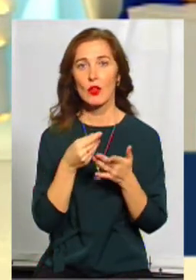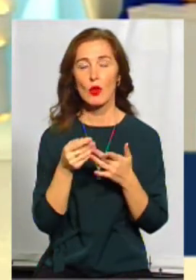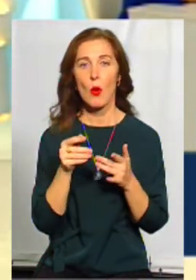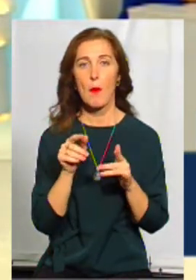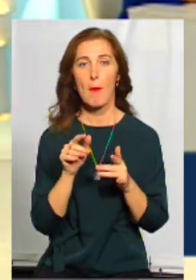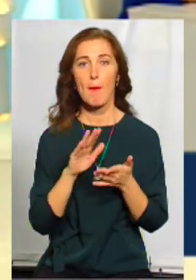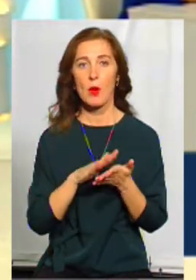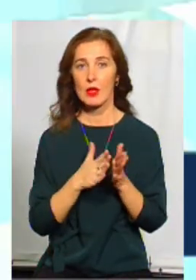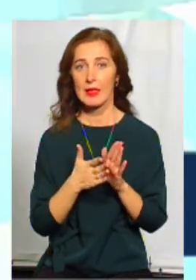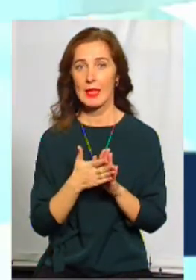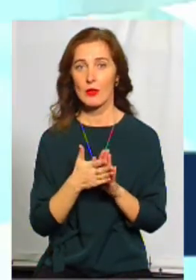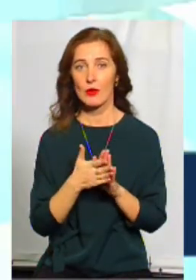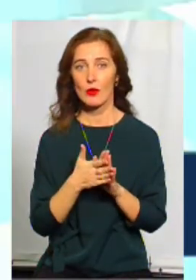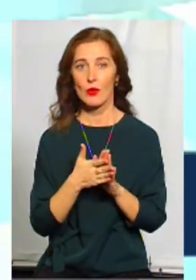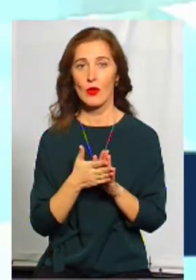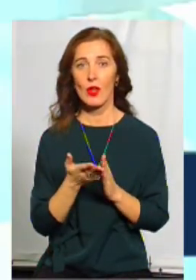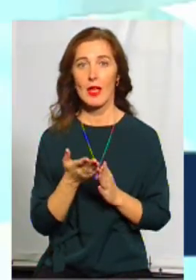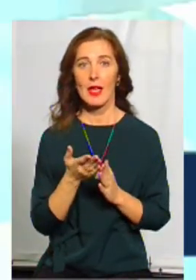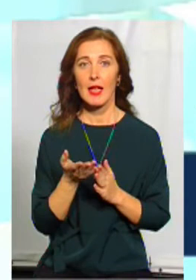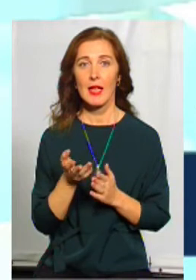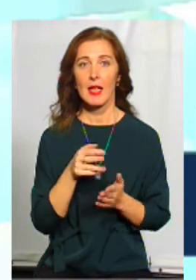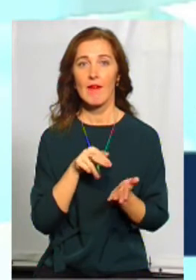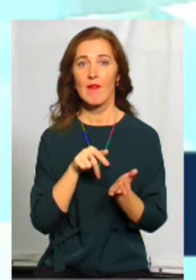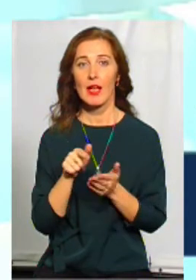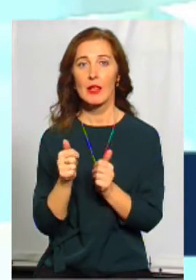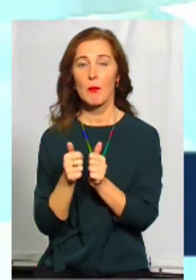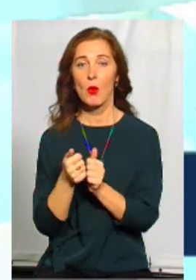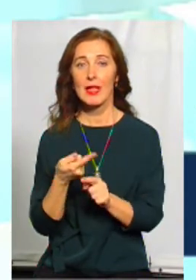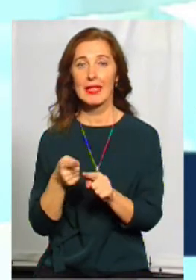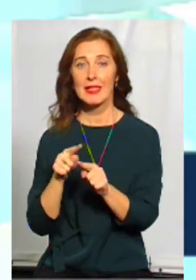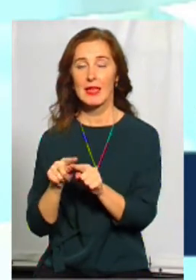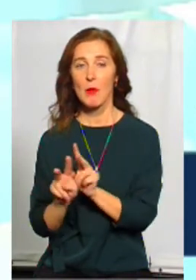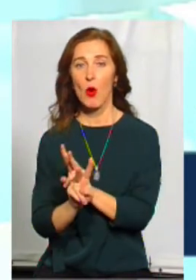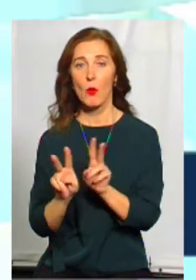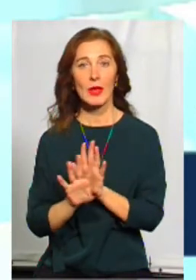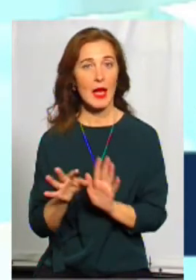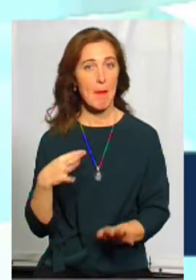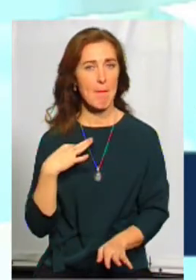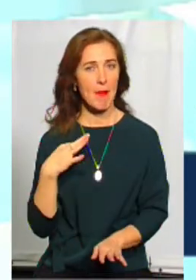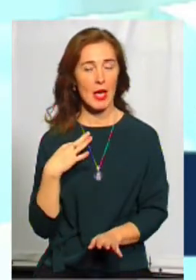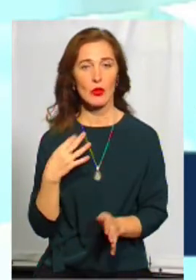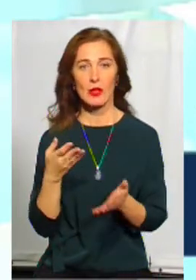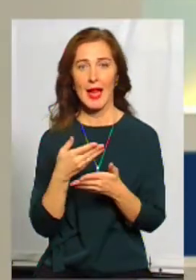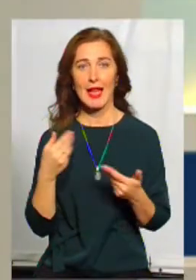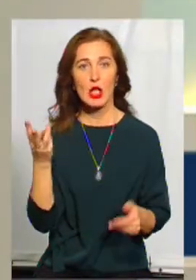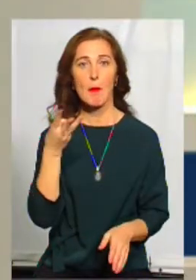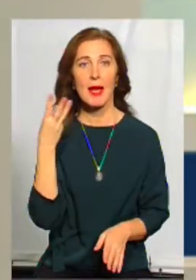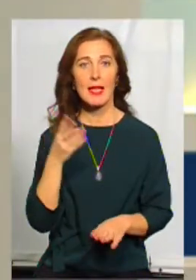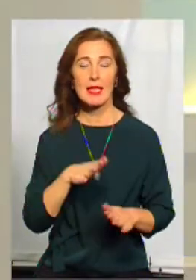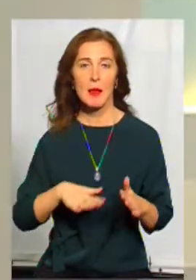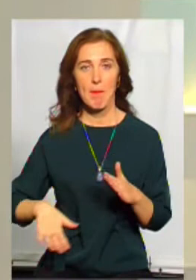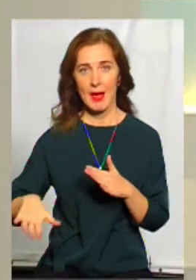і вийти поряд з тими, кому не байдуже, на наш Хмельницький майдан. Ви долучилася.